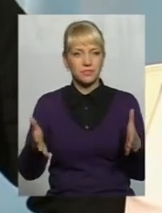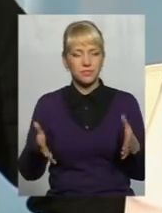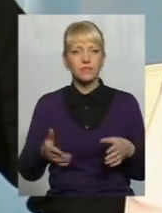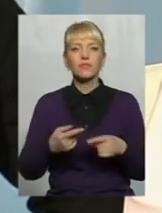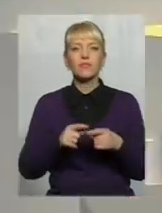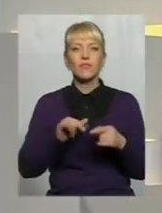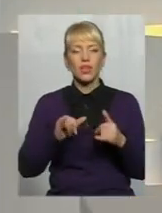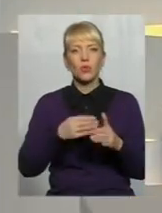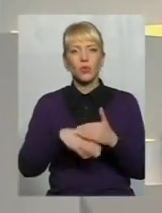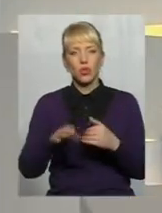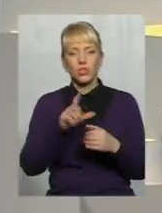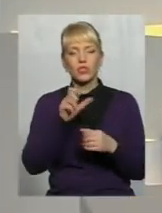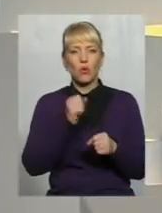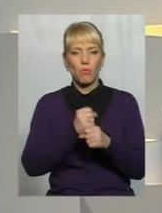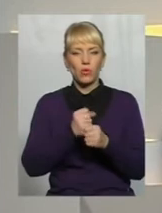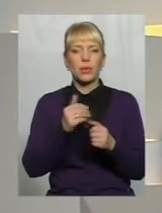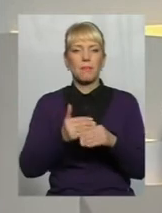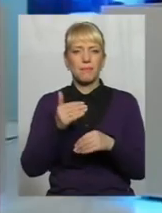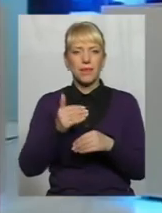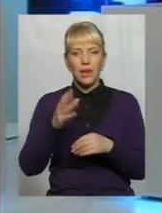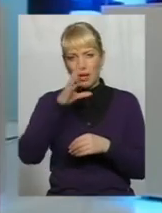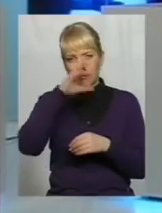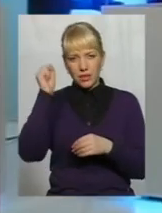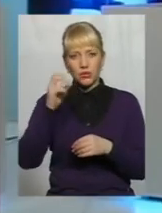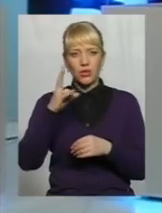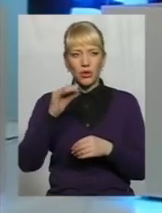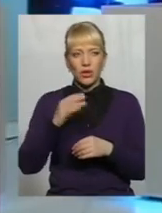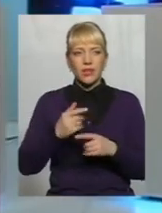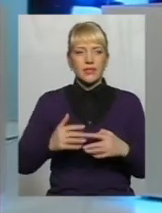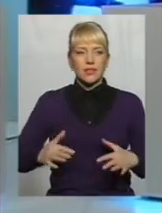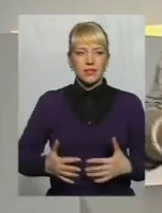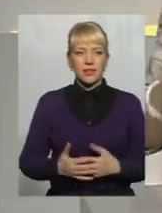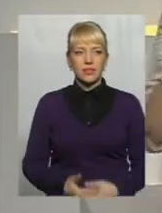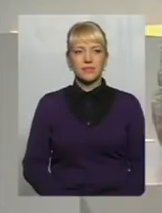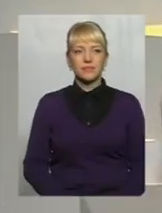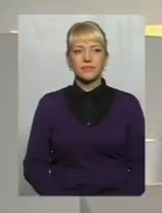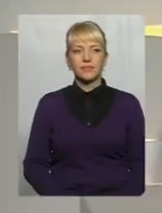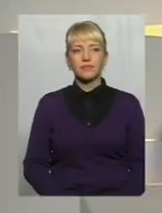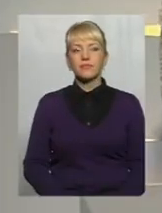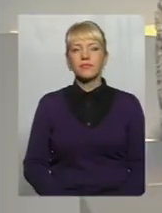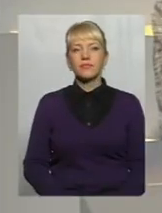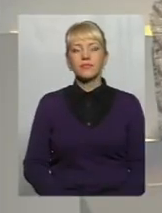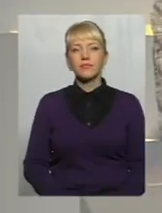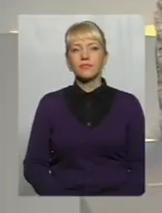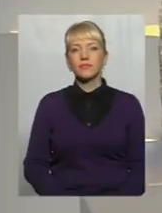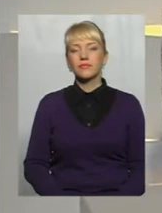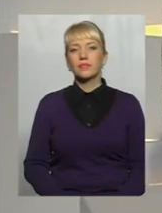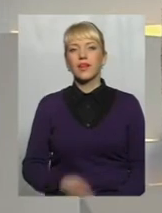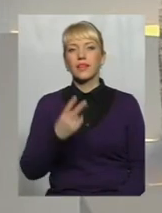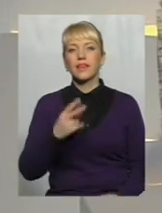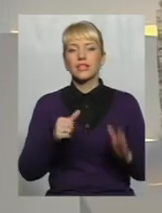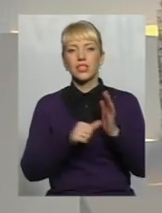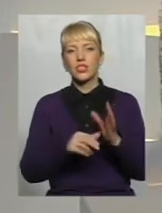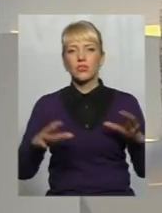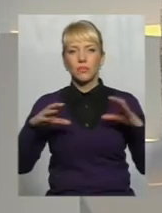уходять вони з роботи пізно, але всі з натхненням працюють Пане Сергію, 26 об'єднаних тергромад